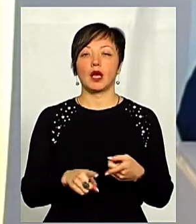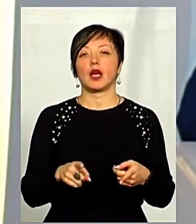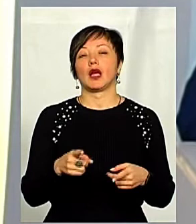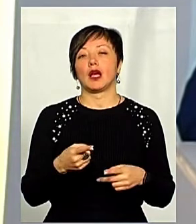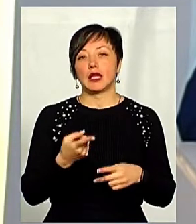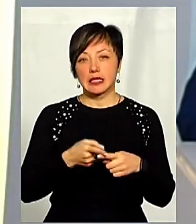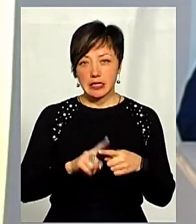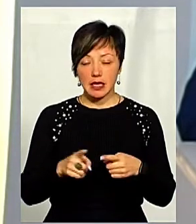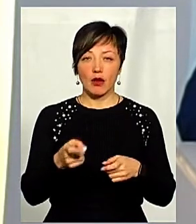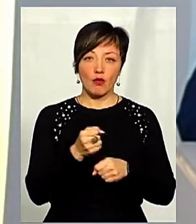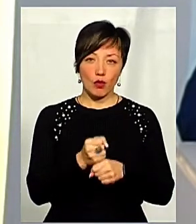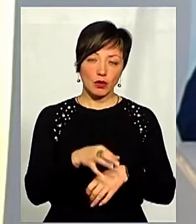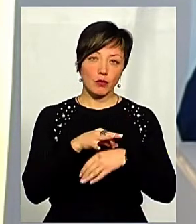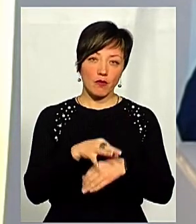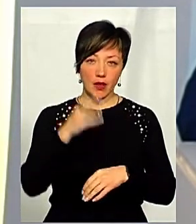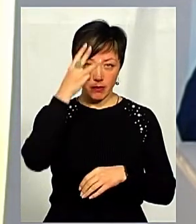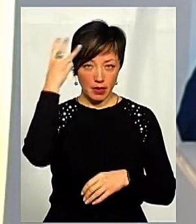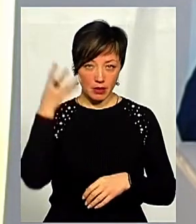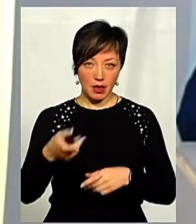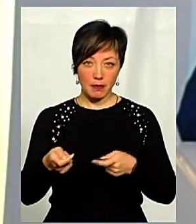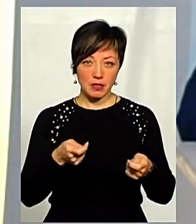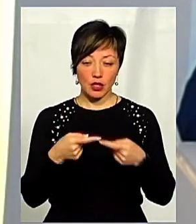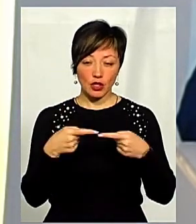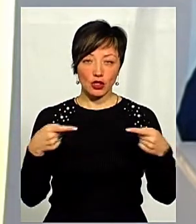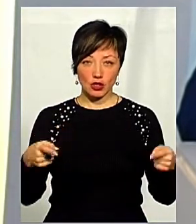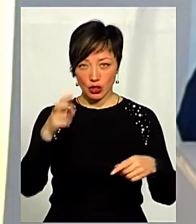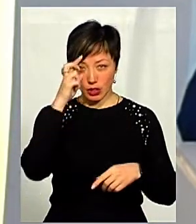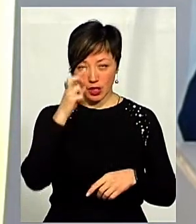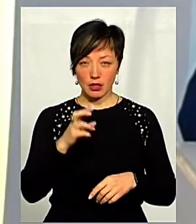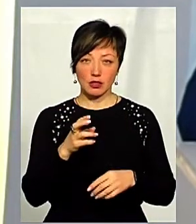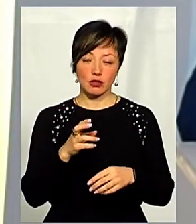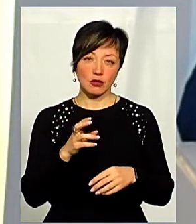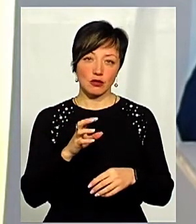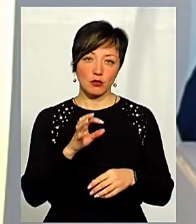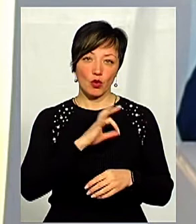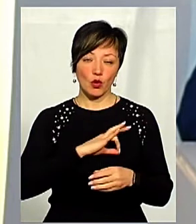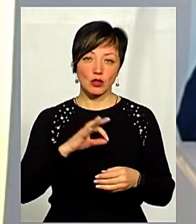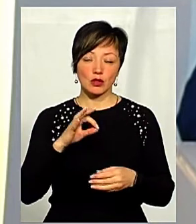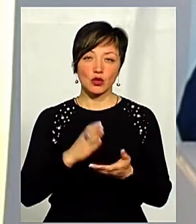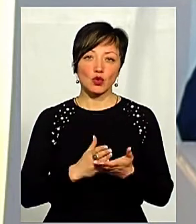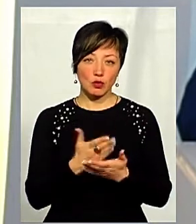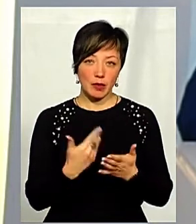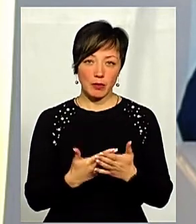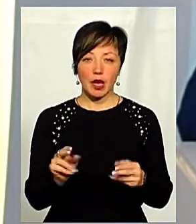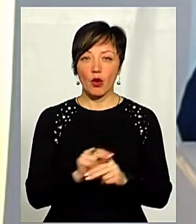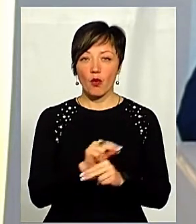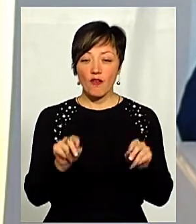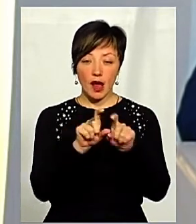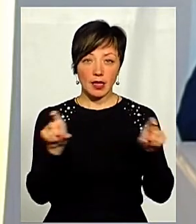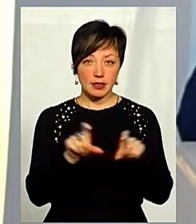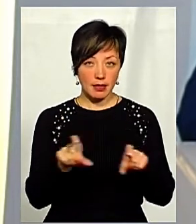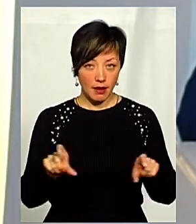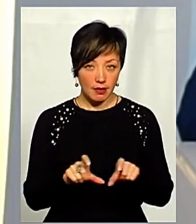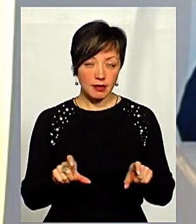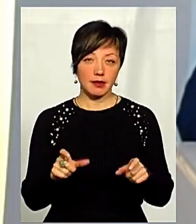Хмельницька обласна державна адміністрація, яку провадила інші органи, Держпродолжба, наприклад, лікувальні заклади,